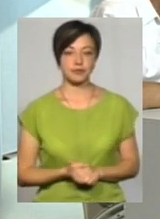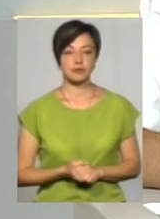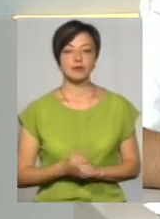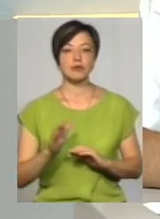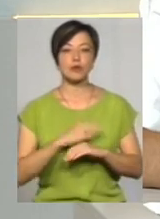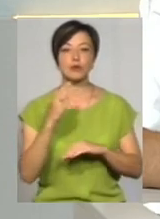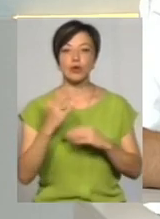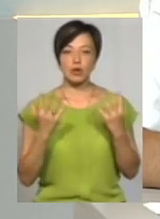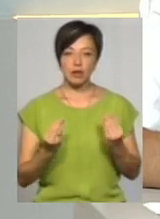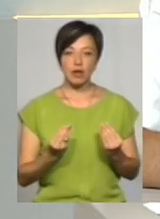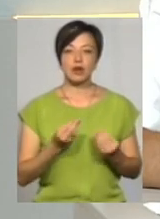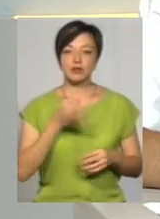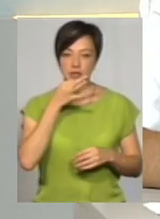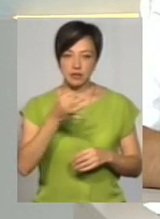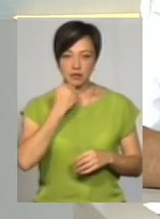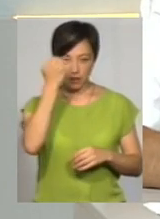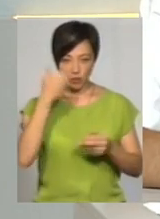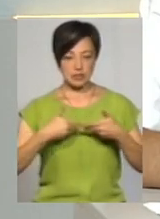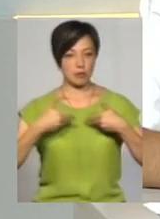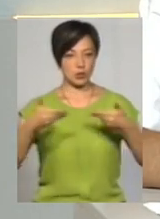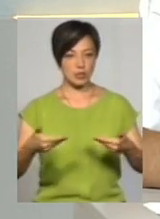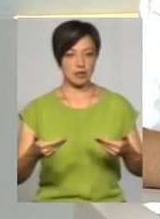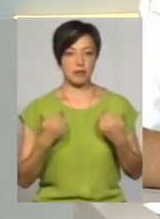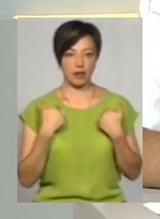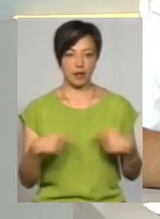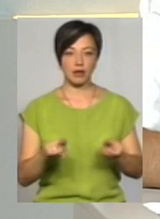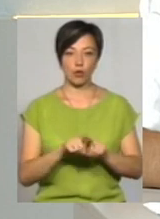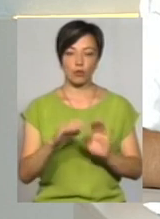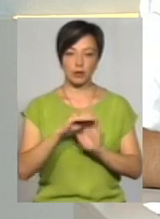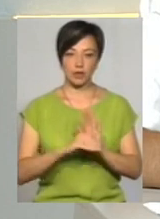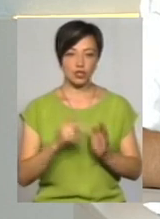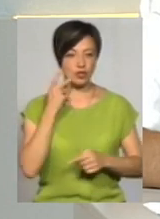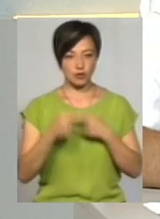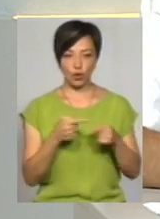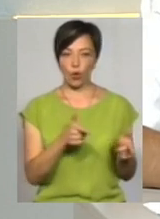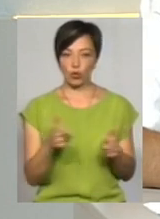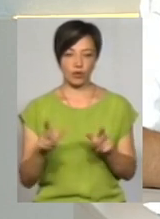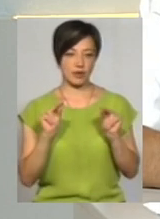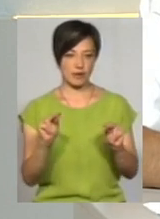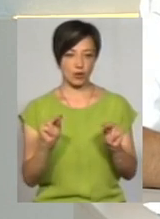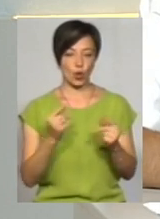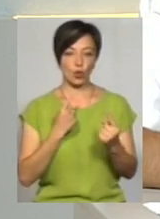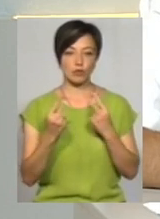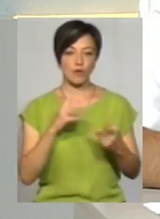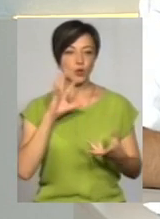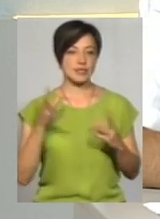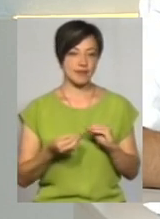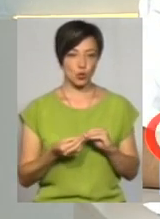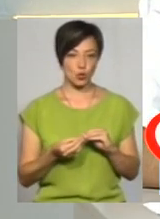По-перше, я хочу сказати слова вдячності за те, що вони запросили мене на таку передачу. І завжди готовий до відв'ятої розмови, до звіту.